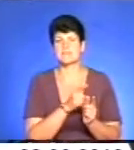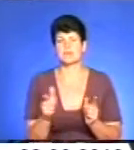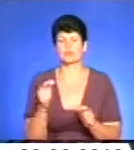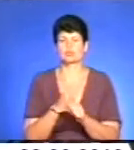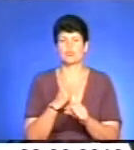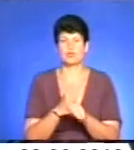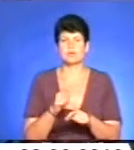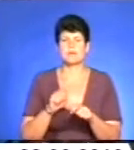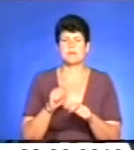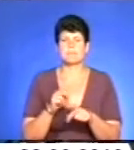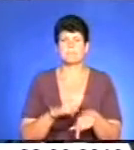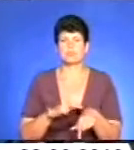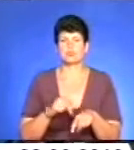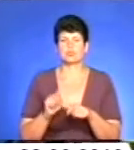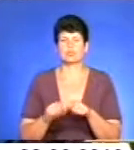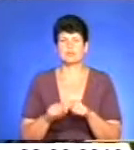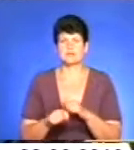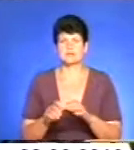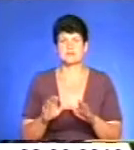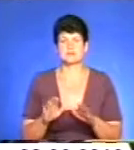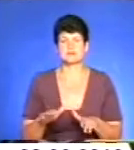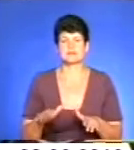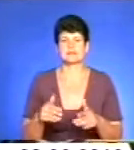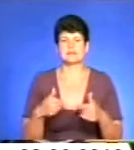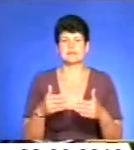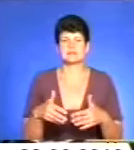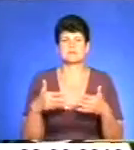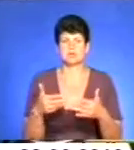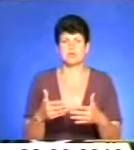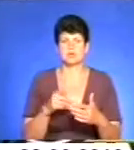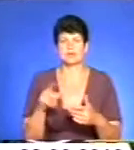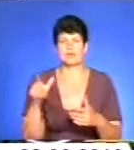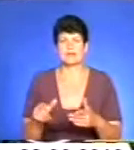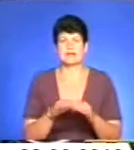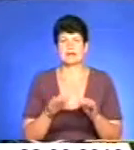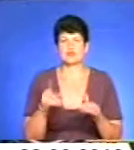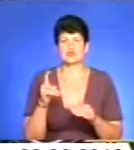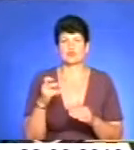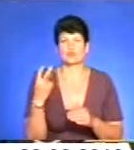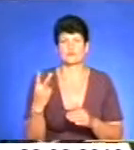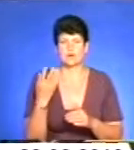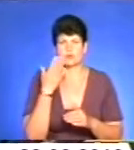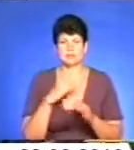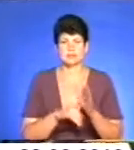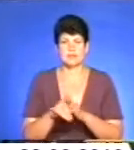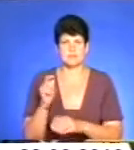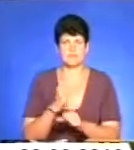Тернополі відстежується тенденція до збільшення звернення громадян на лінію 102. Тобто відколи ми почали працювати,